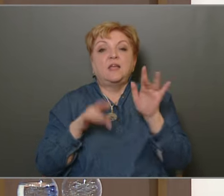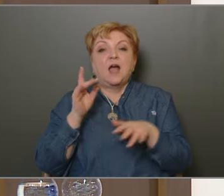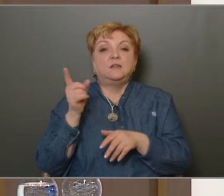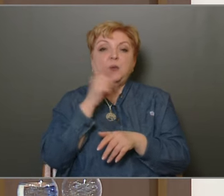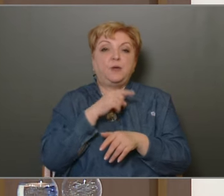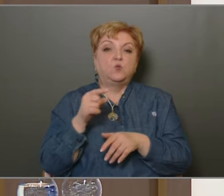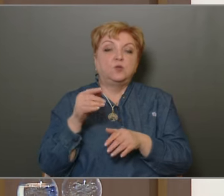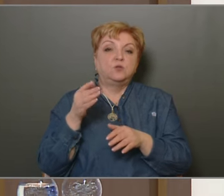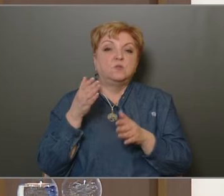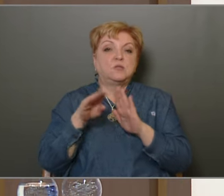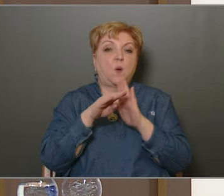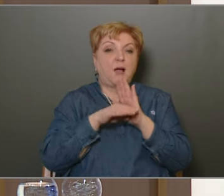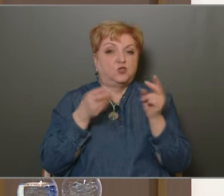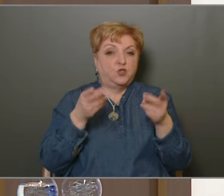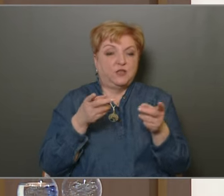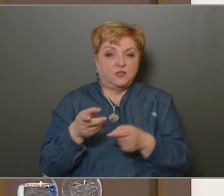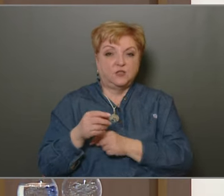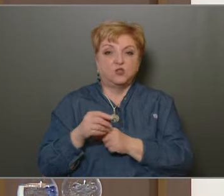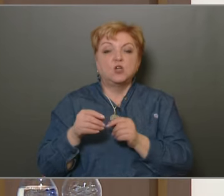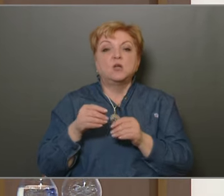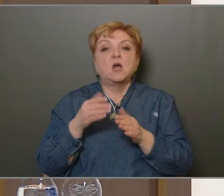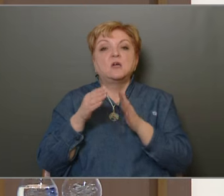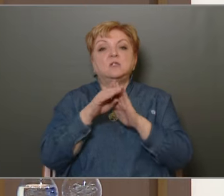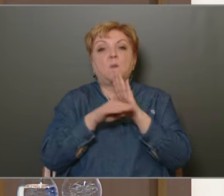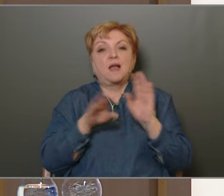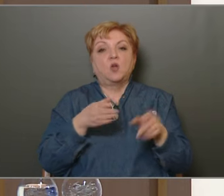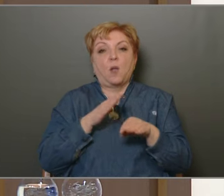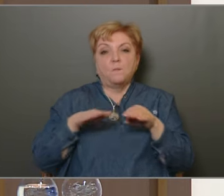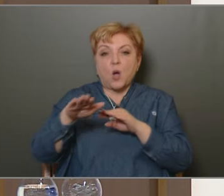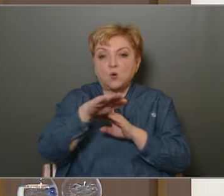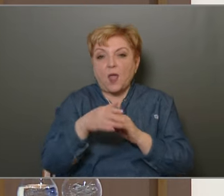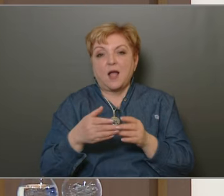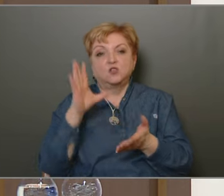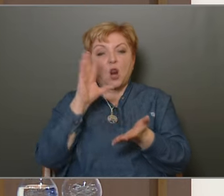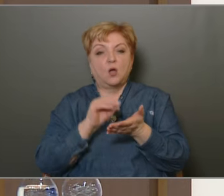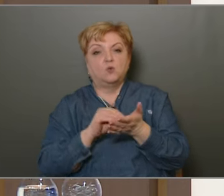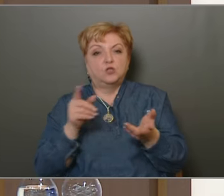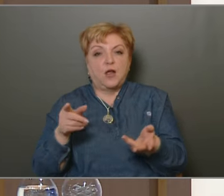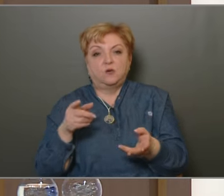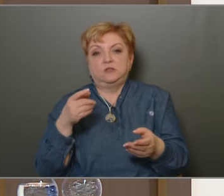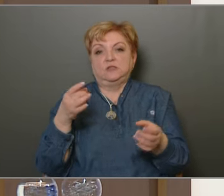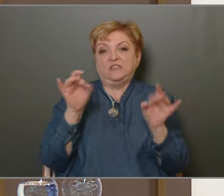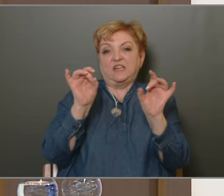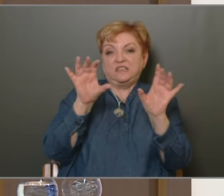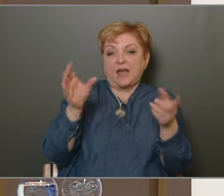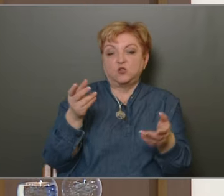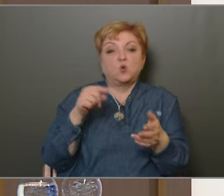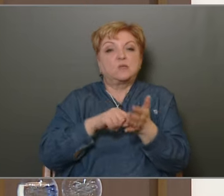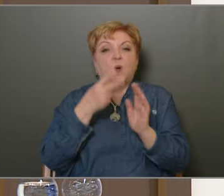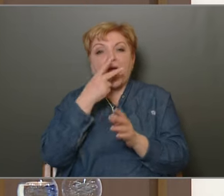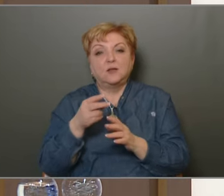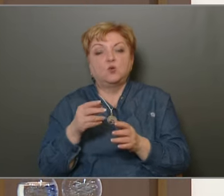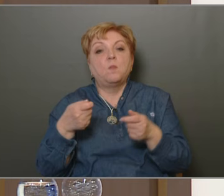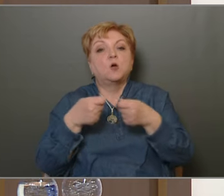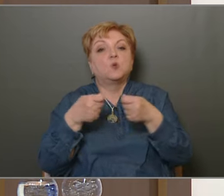eredményeket értünk el. Az egyik ugye a szabálytalan parkolások, ami egy a lakosságot meglehetősen irritáló, sokszor látjuk a